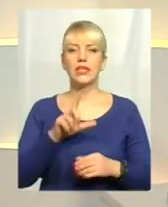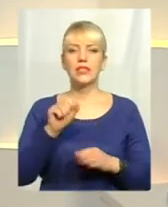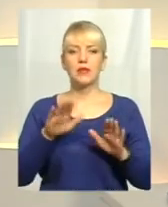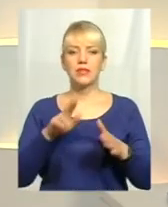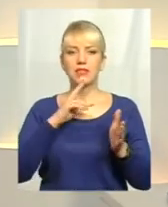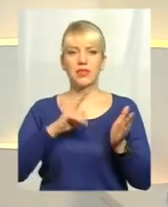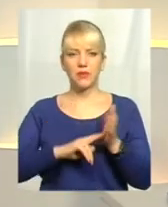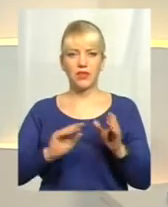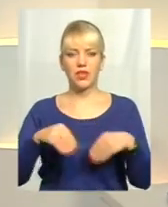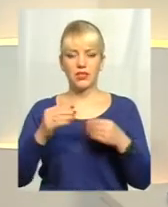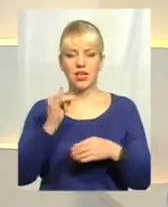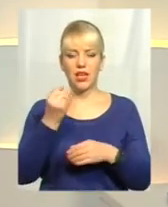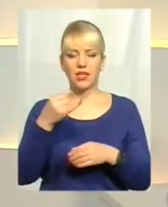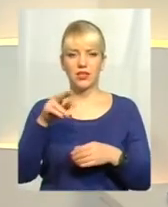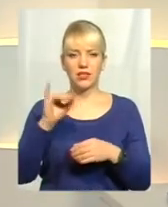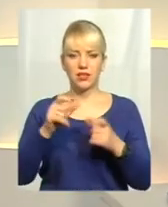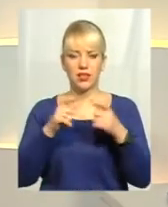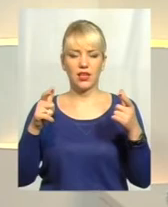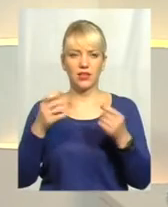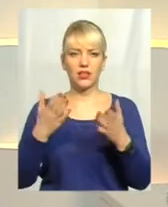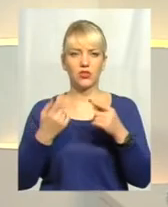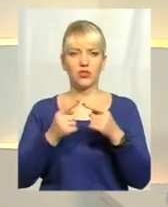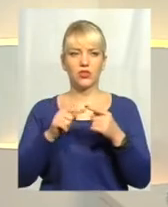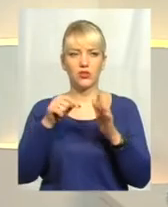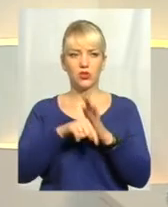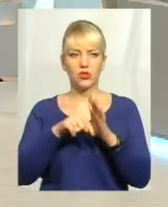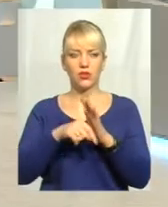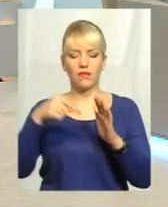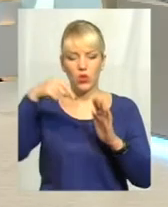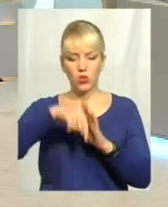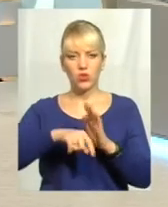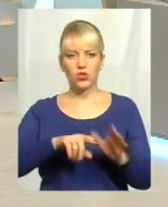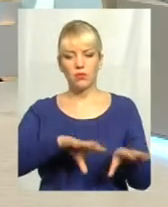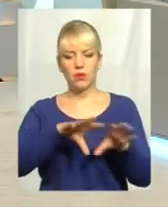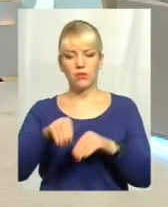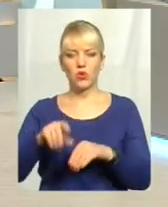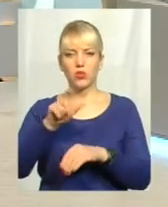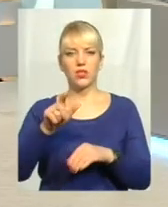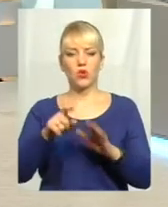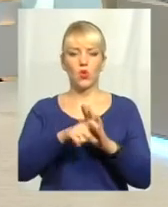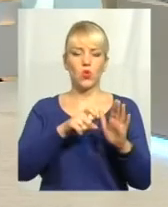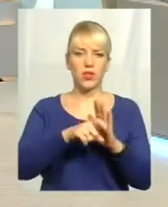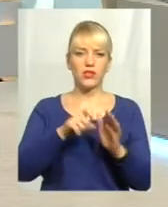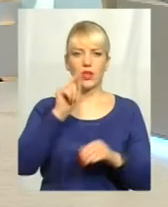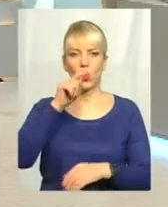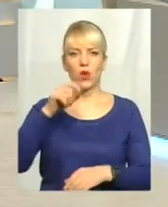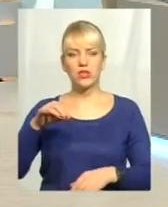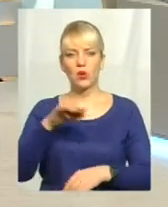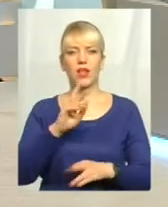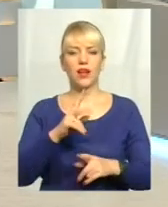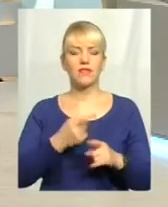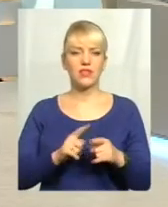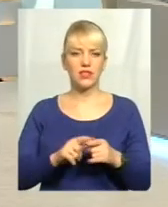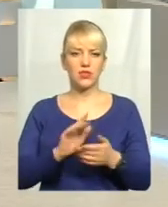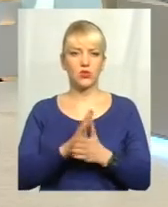видається, так, ID-картка? А якщо це стосується внутрішньо переміщених осіб з Донецької і Луганської областей, як їм бути в